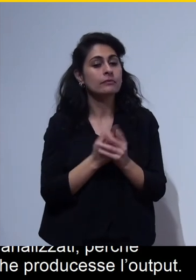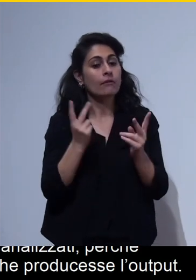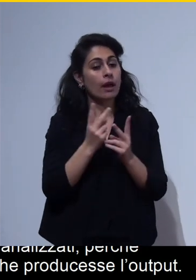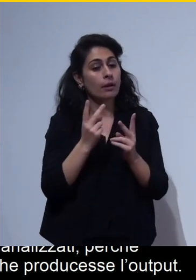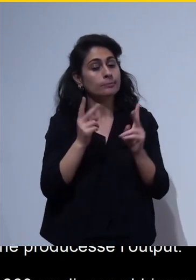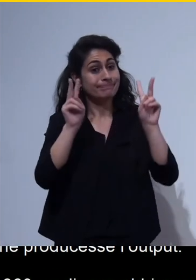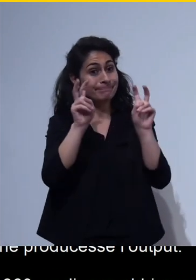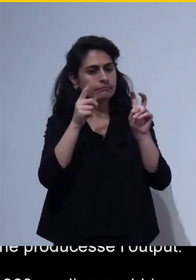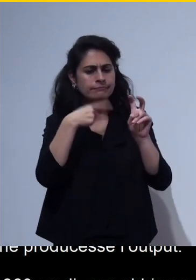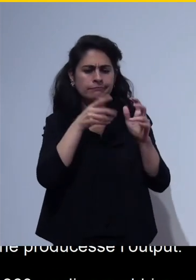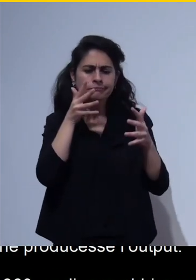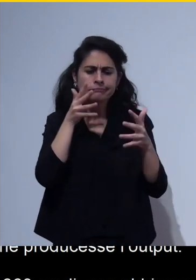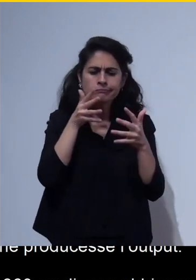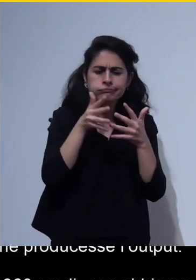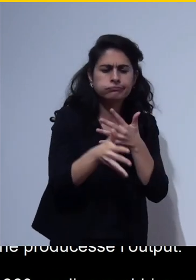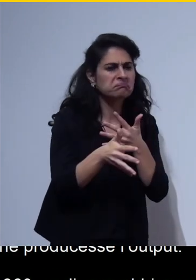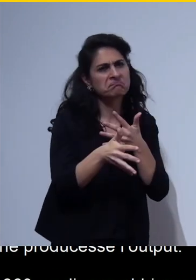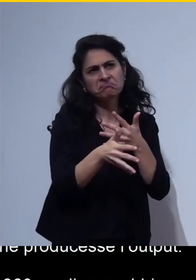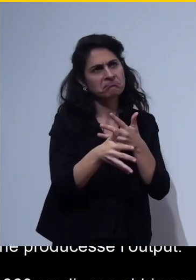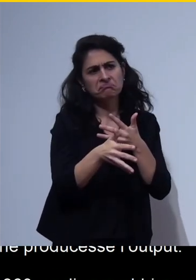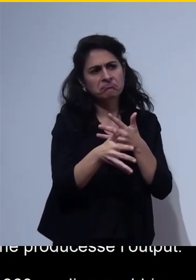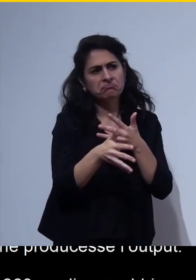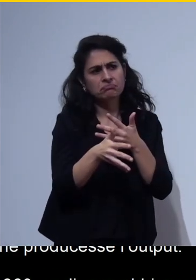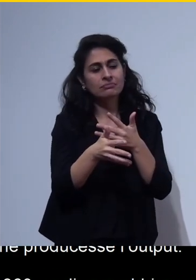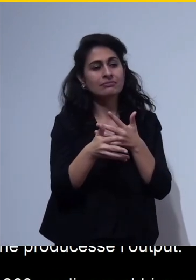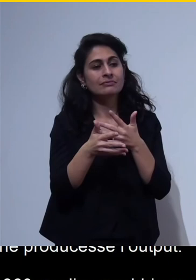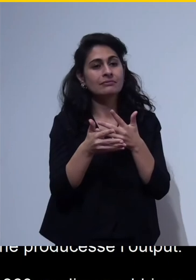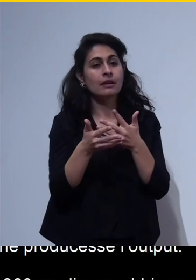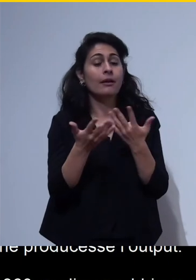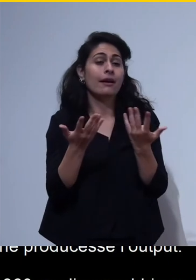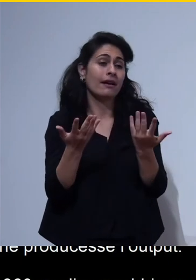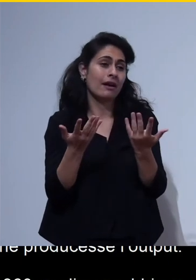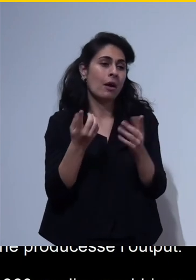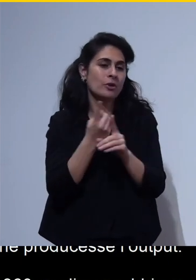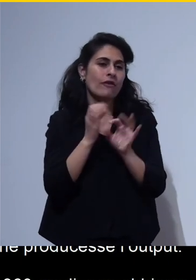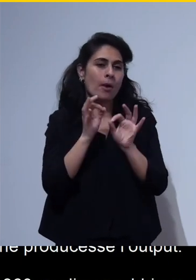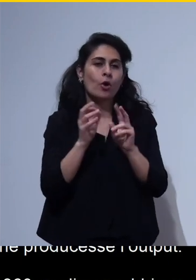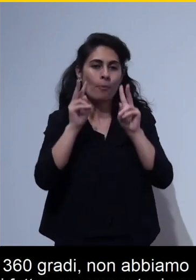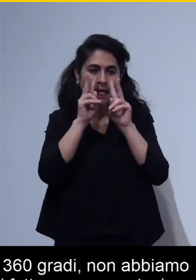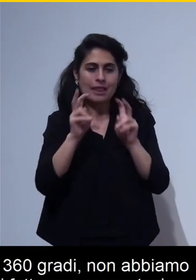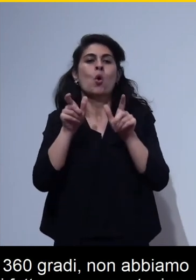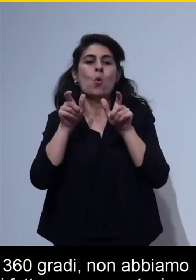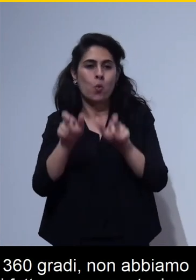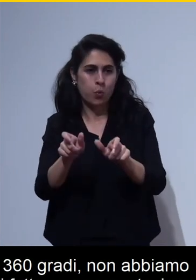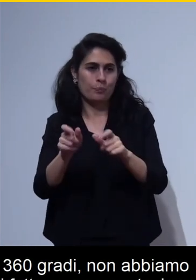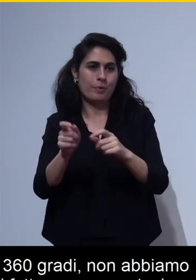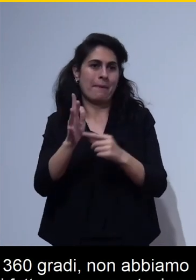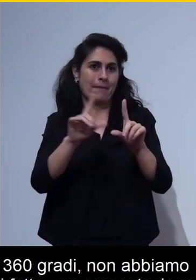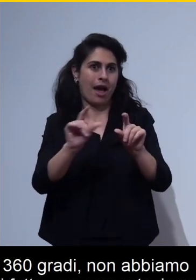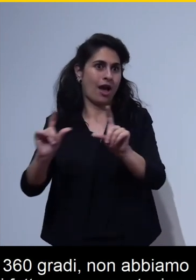nel senso che meriterebbe di fatto una presentazione un'analisi a sé nel senso che il